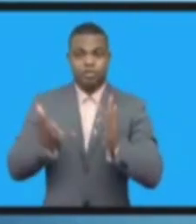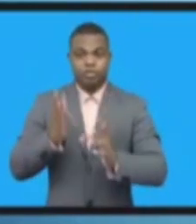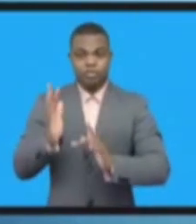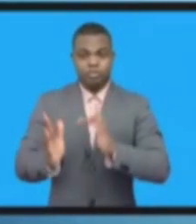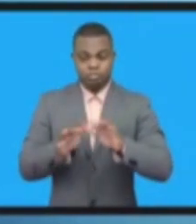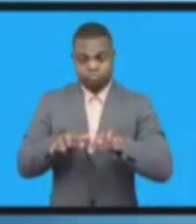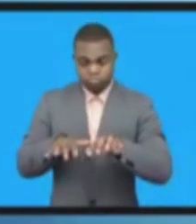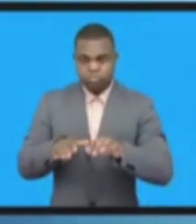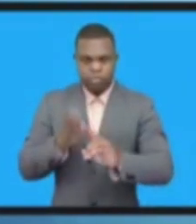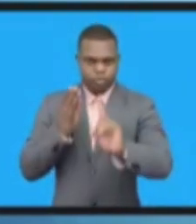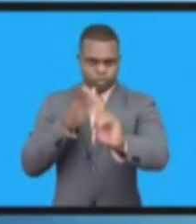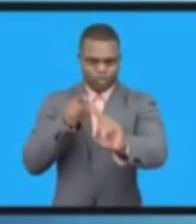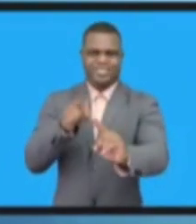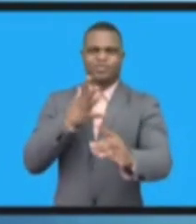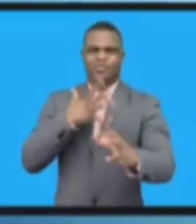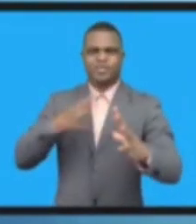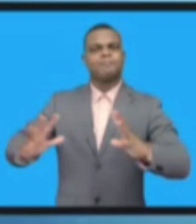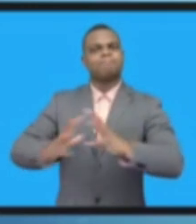глобальный договор.